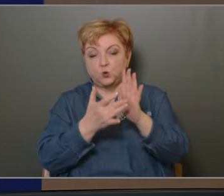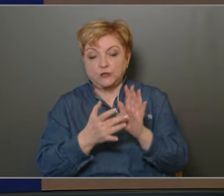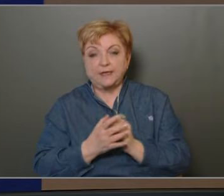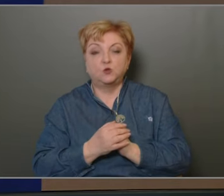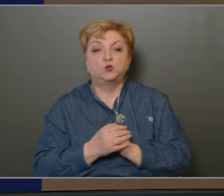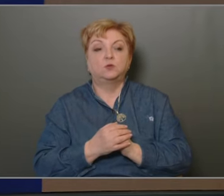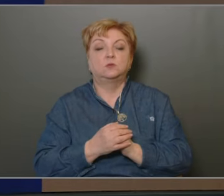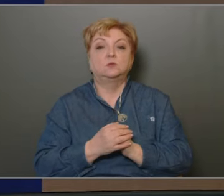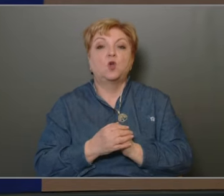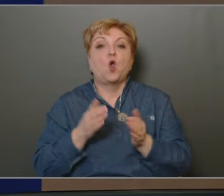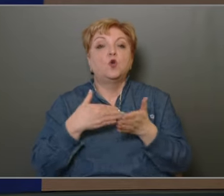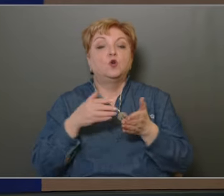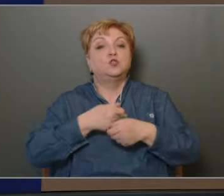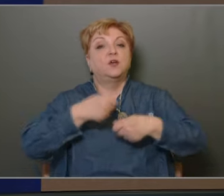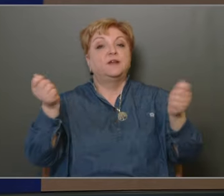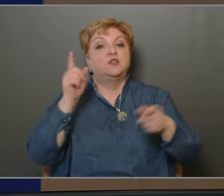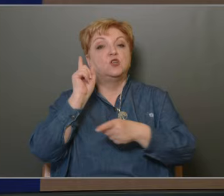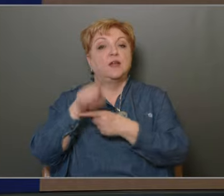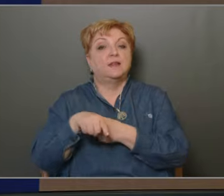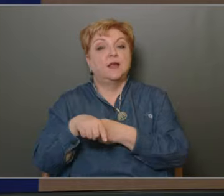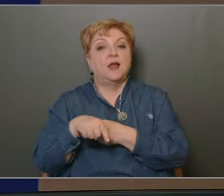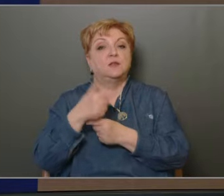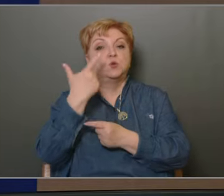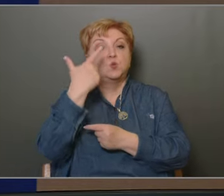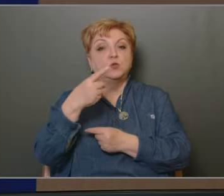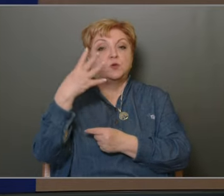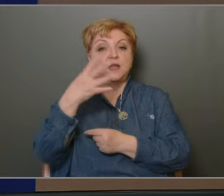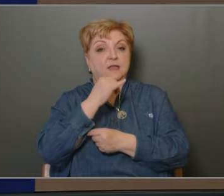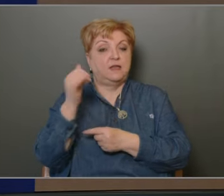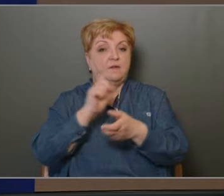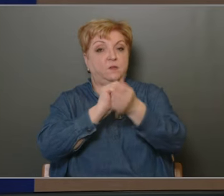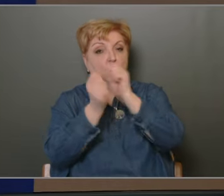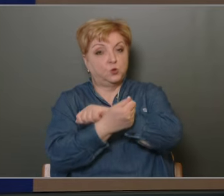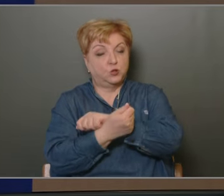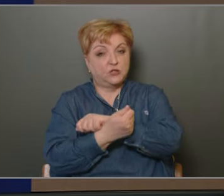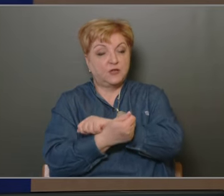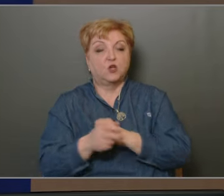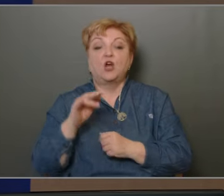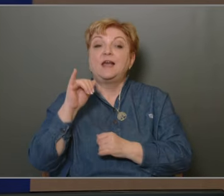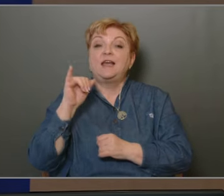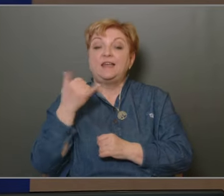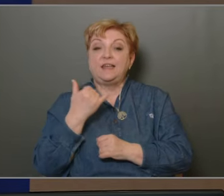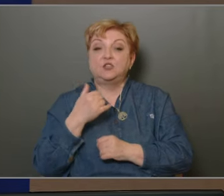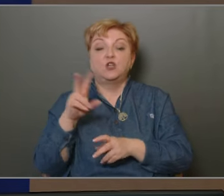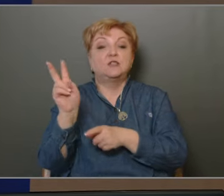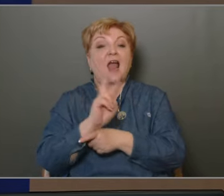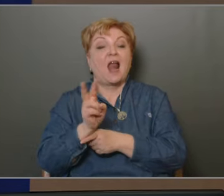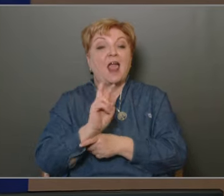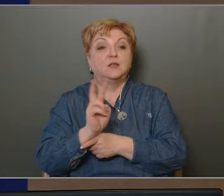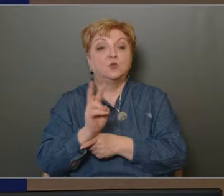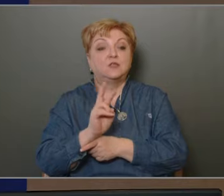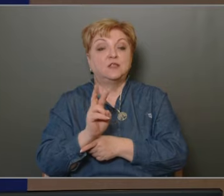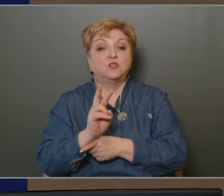a költségvetési rendelet 24. évi módosítása és a ellenőrzési